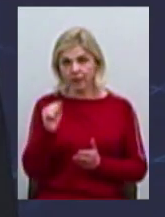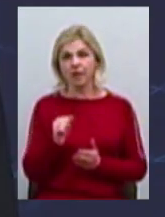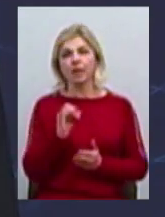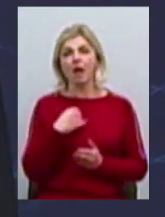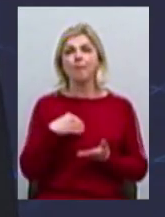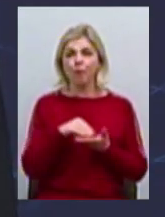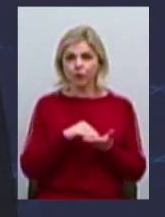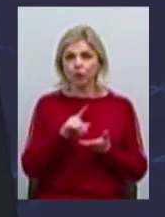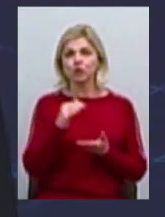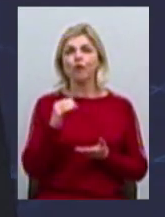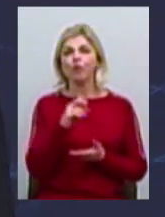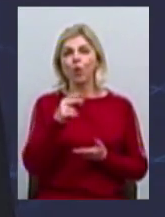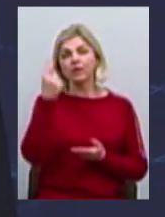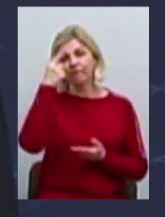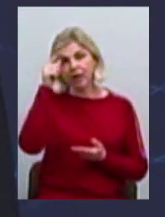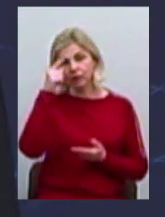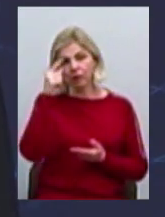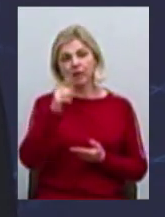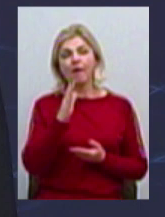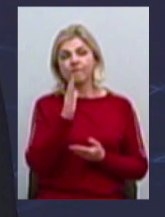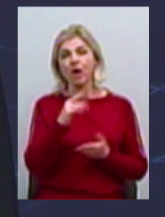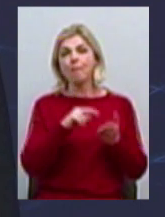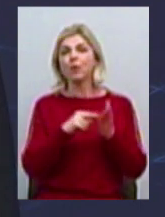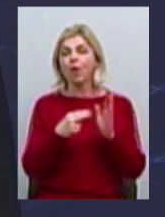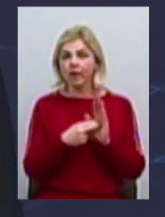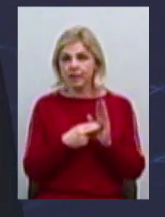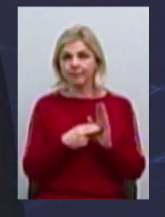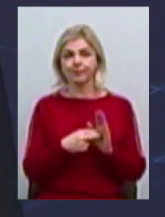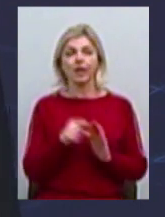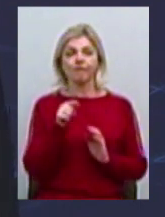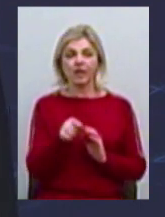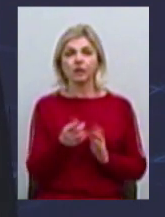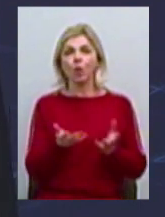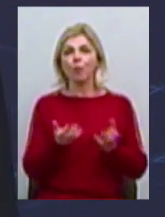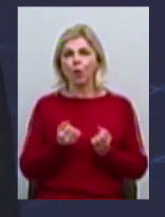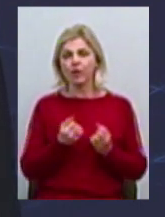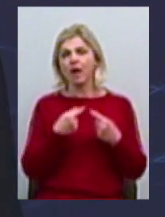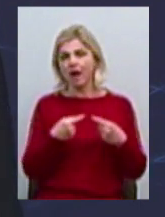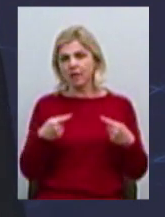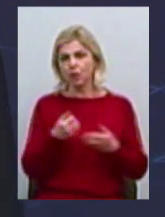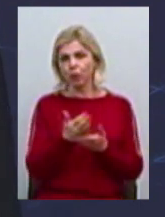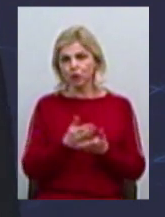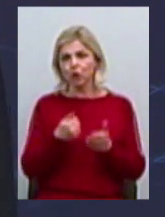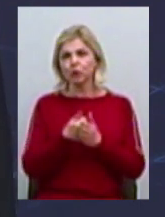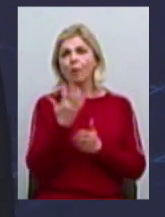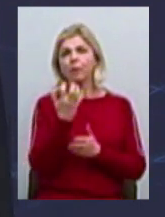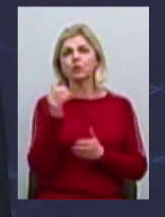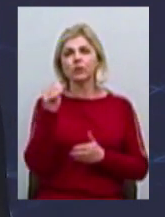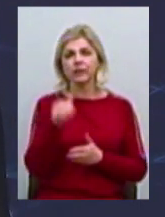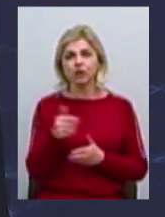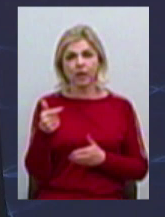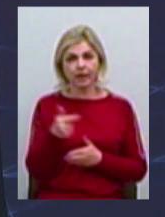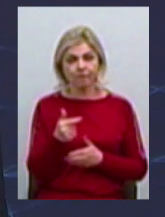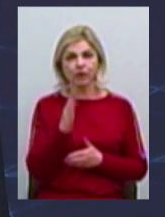що фонд підтримки винаходів, тобто проєктів, він отримує низку послуг на суму до 500 тис. грн. В